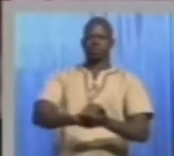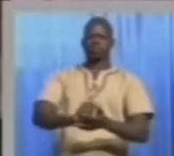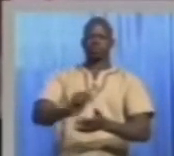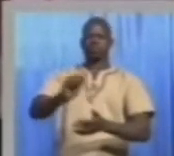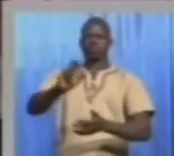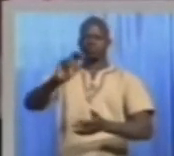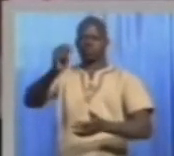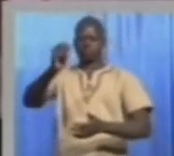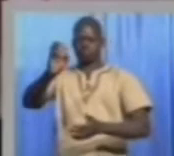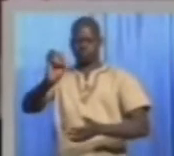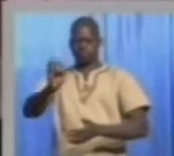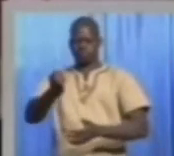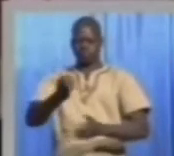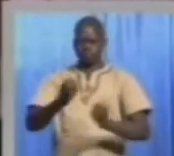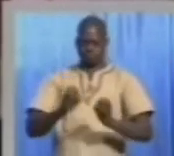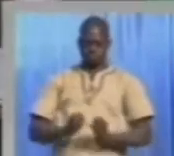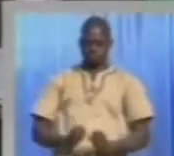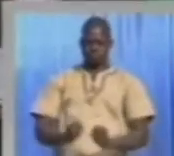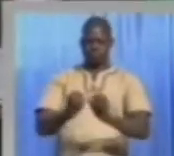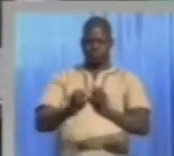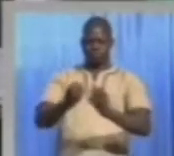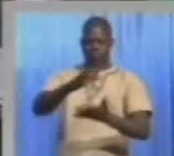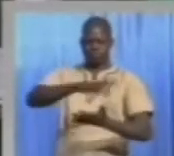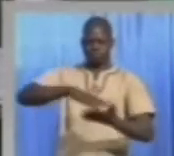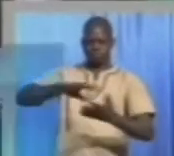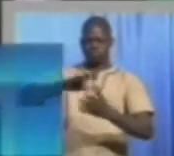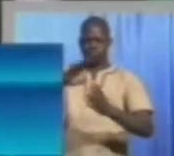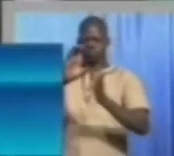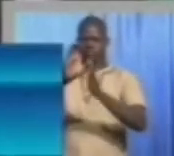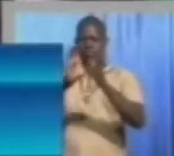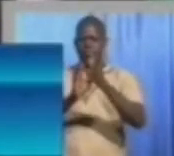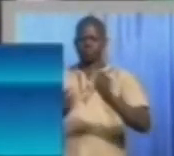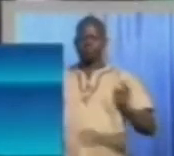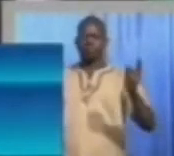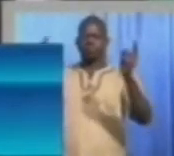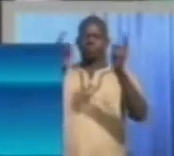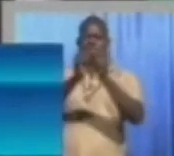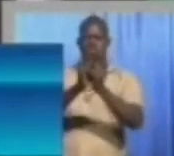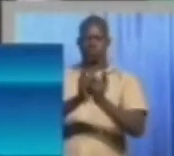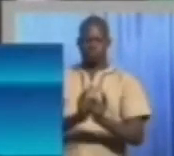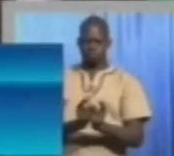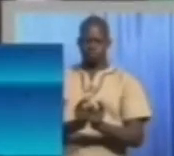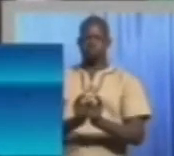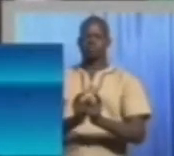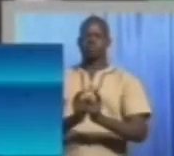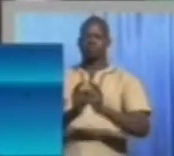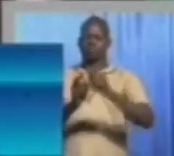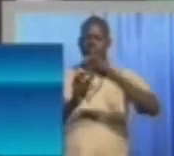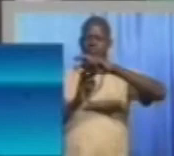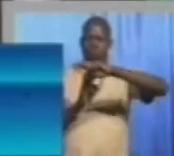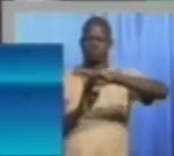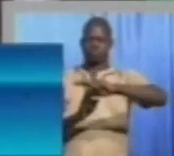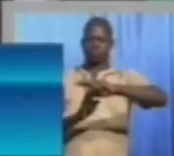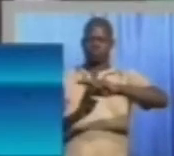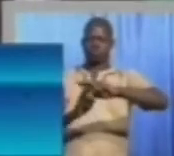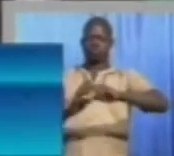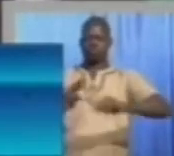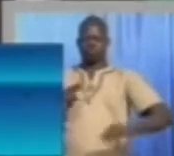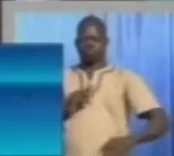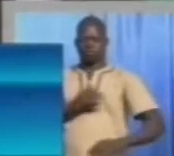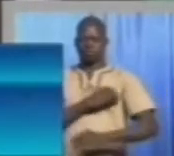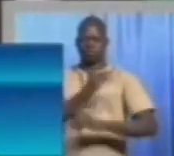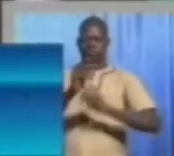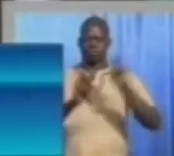tripatouiller la Constitution rencontre une farouche résistance des masses populaires